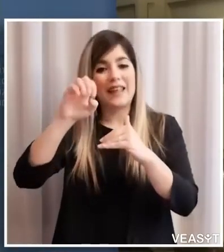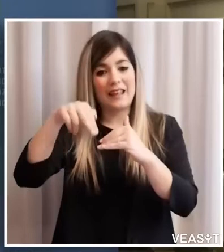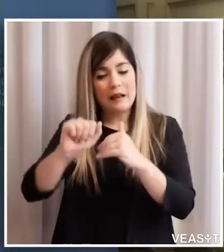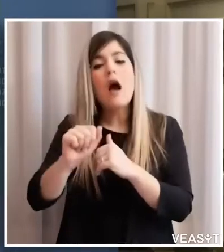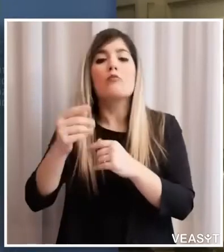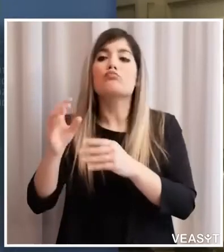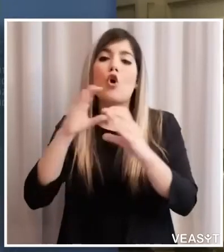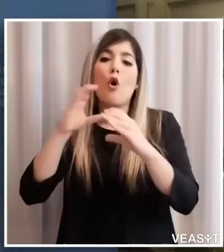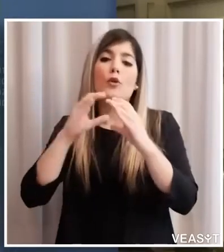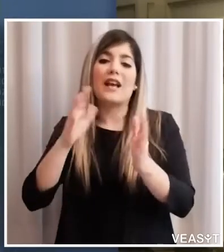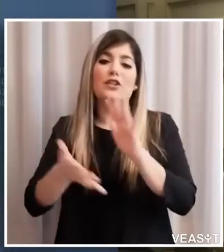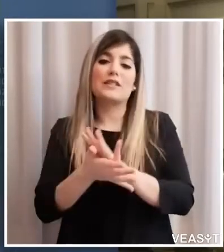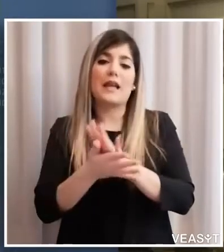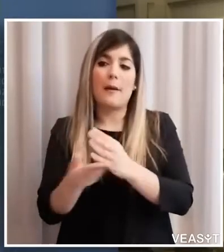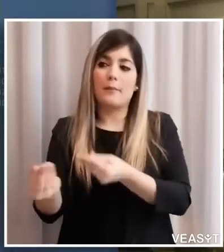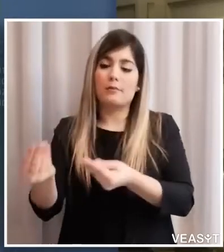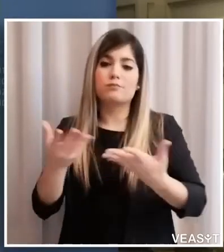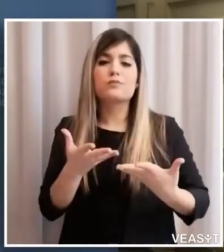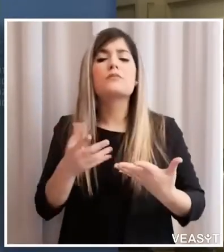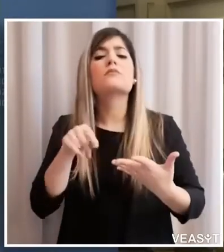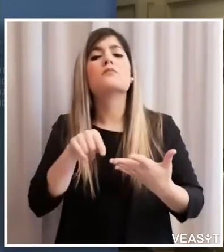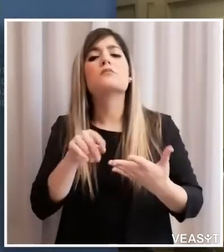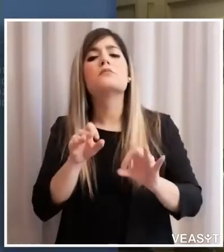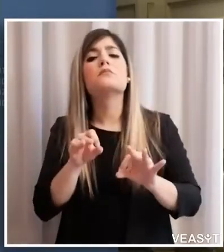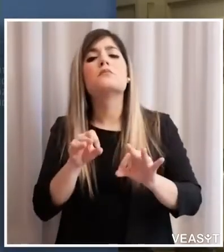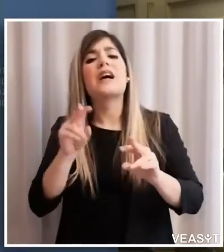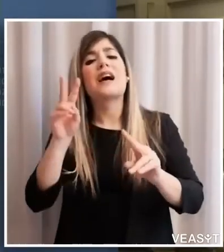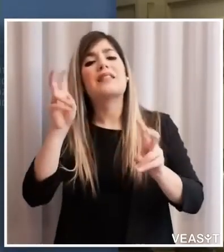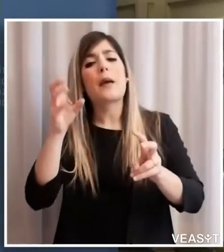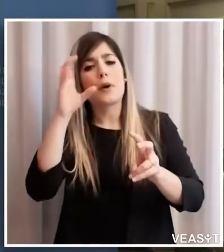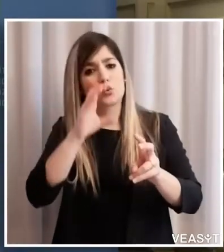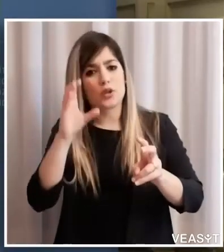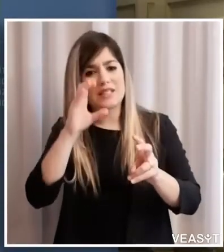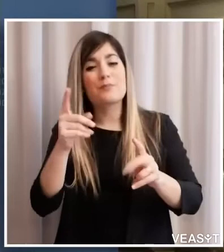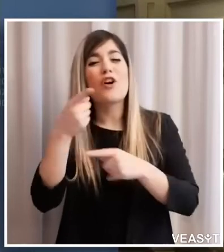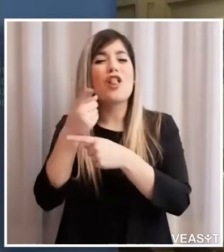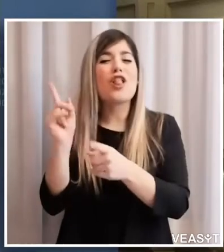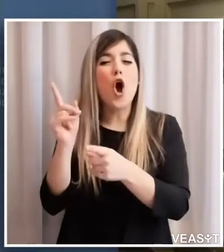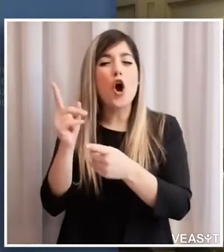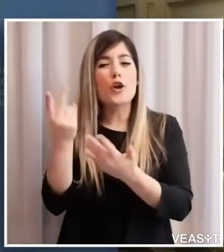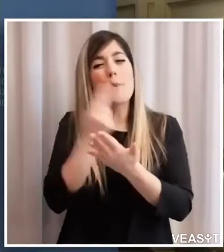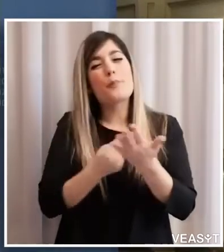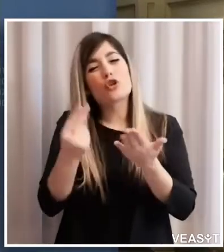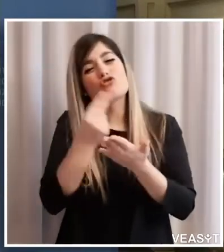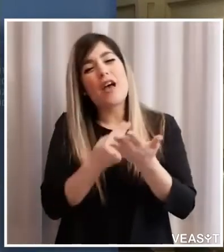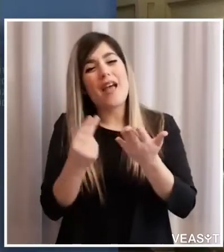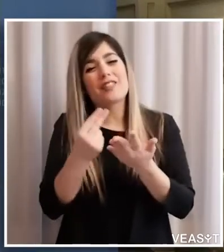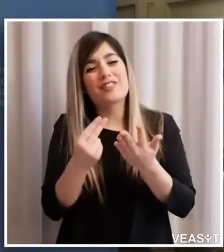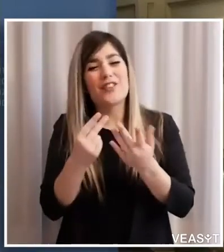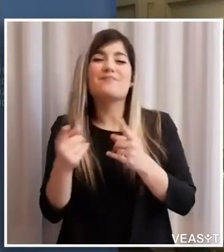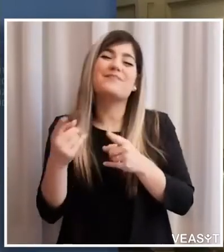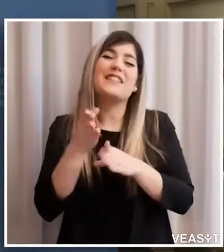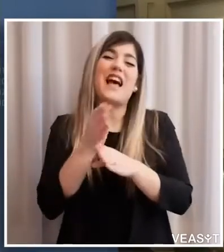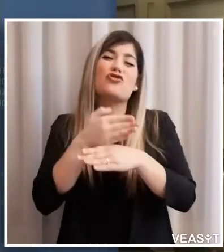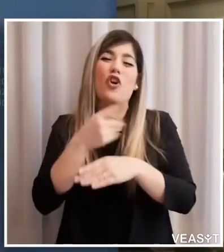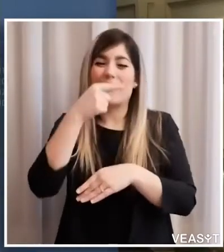dell'associazione turistica che si stanno progettando l'inizio della stagione estiva e chiede se può essere